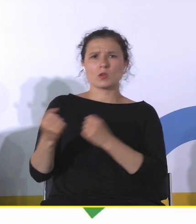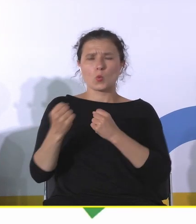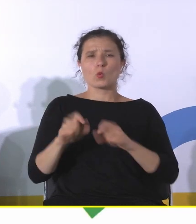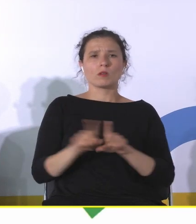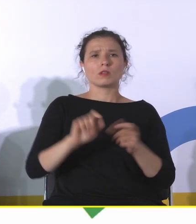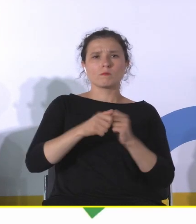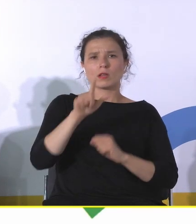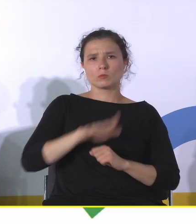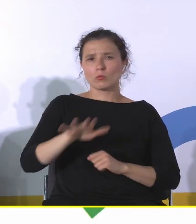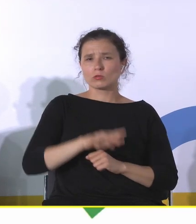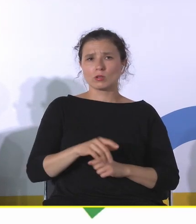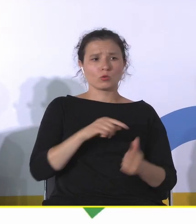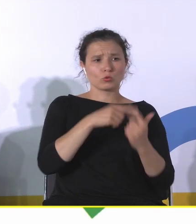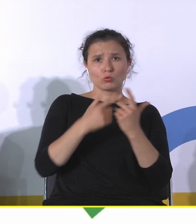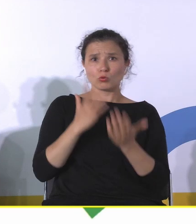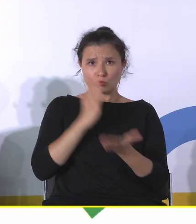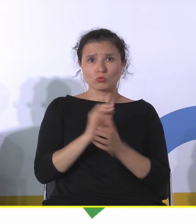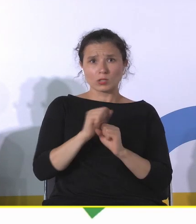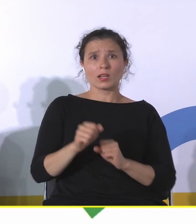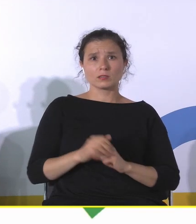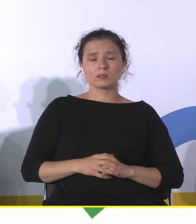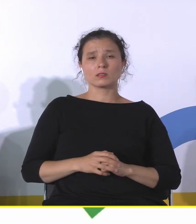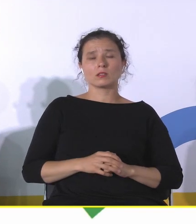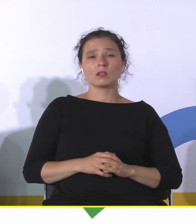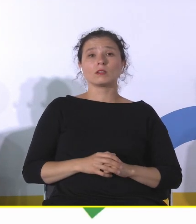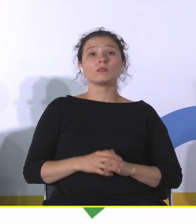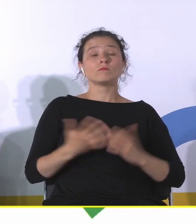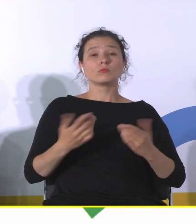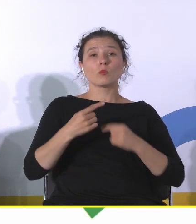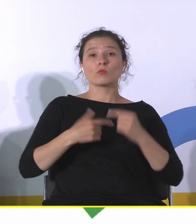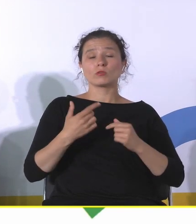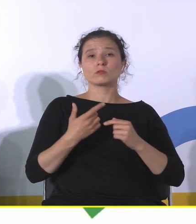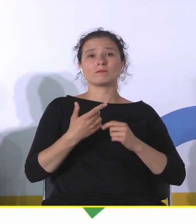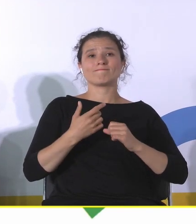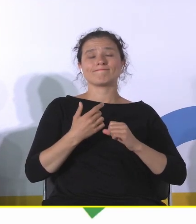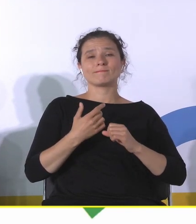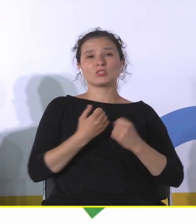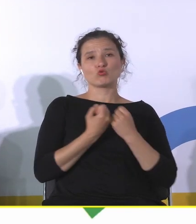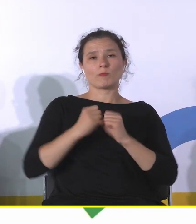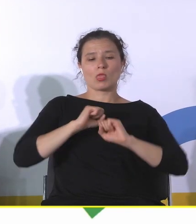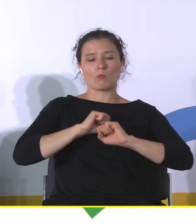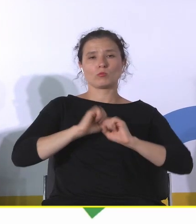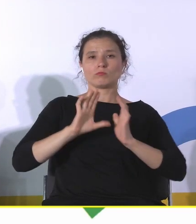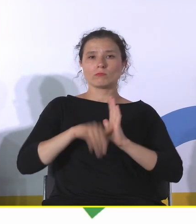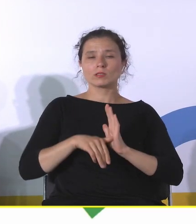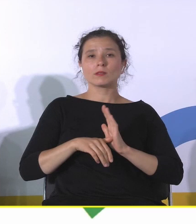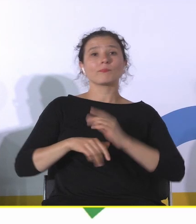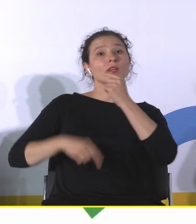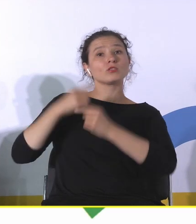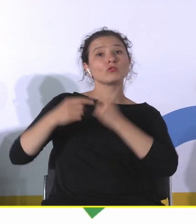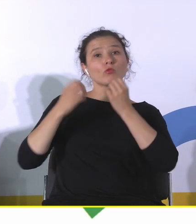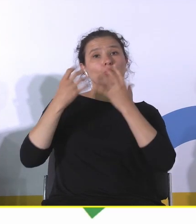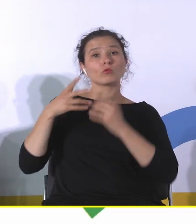To wszystko już się dzieje. Czy w procesie budowania rezyliencji w miastach dziedzictwo kulturowe powinno być